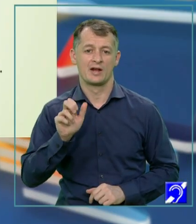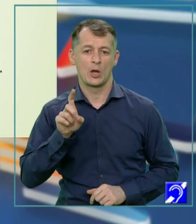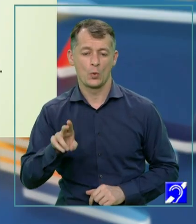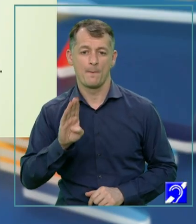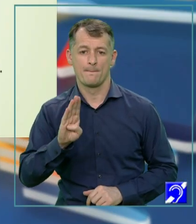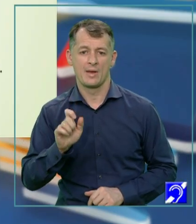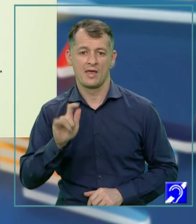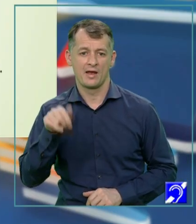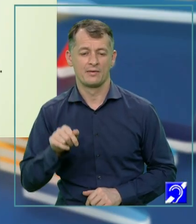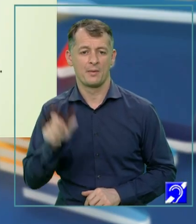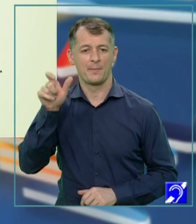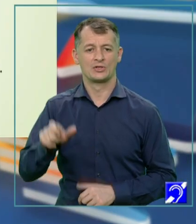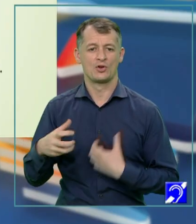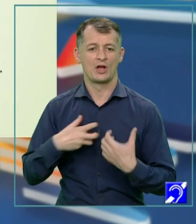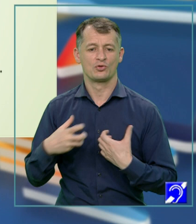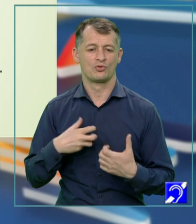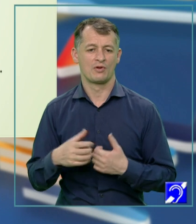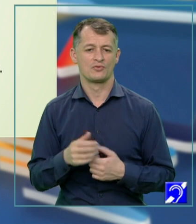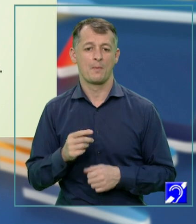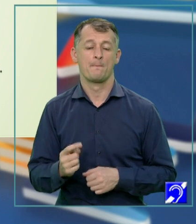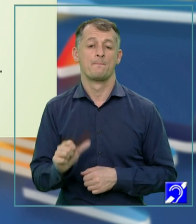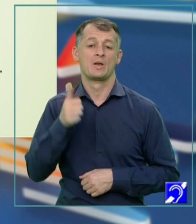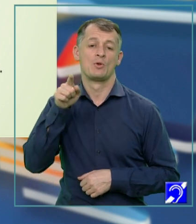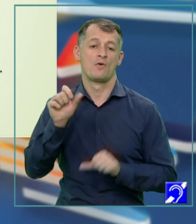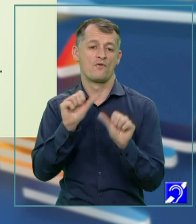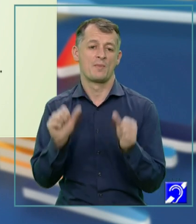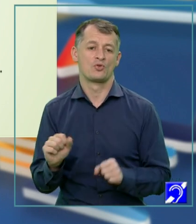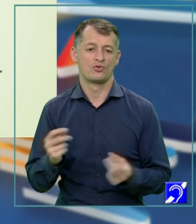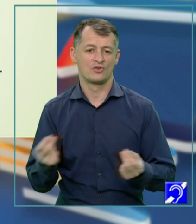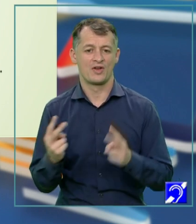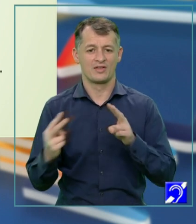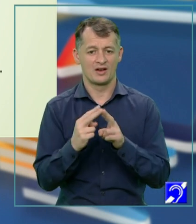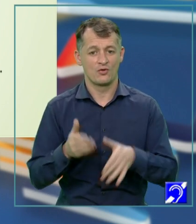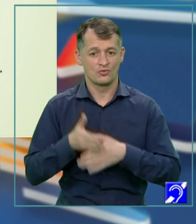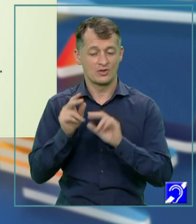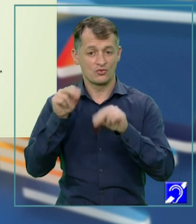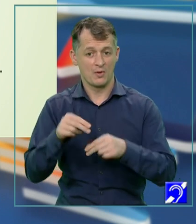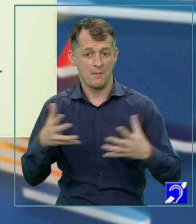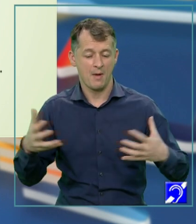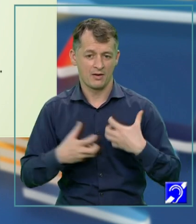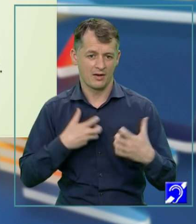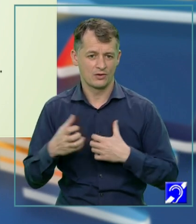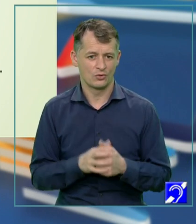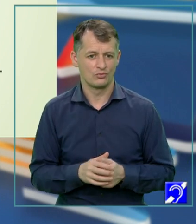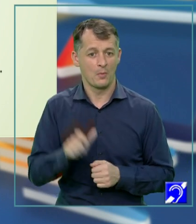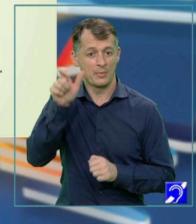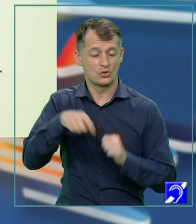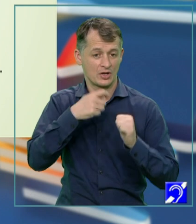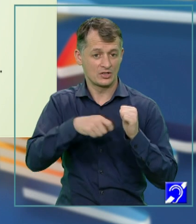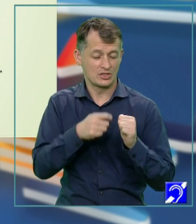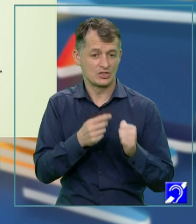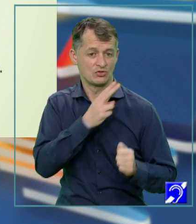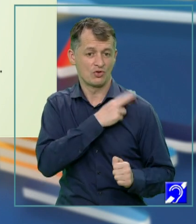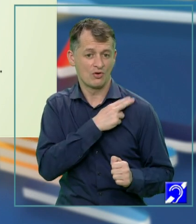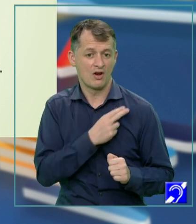au fost primii lui formatori. Câteva întâlniri l-au ajutat să devină un mare artist. Un regizor l învățat să